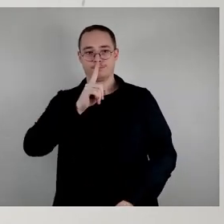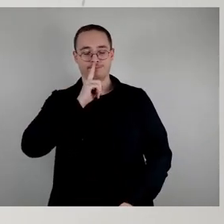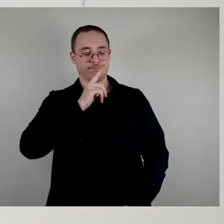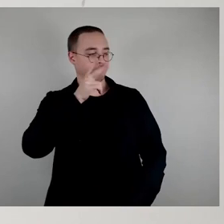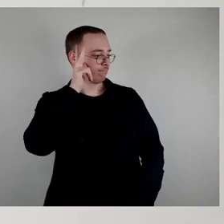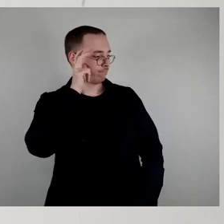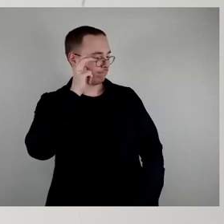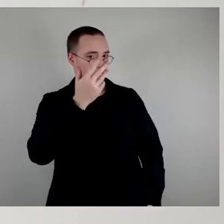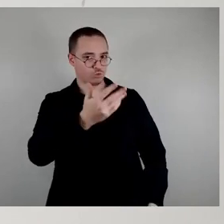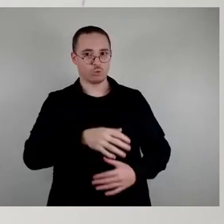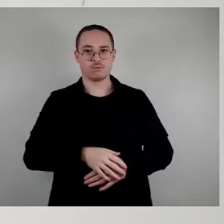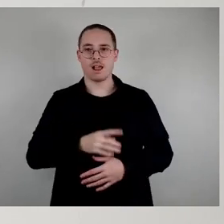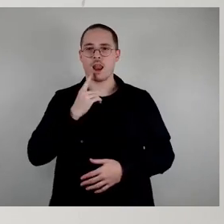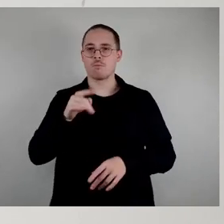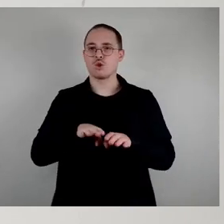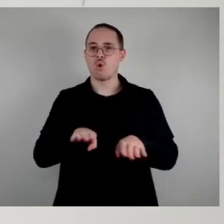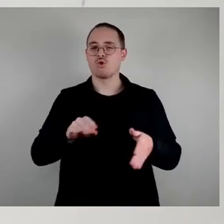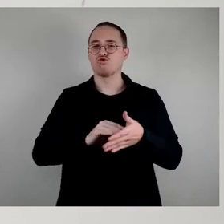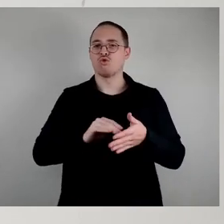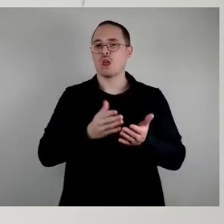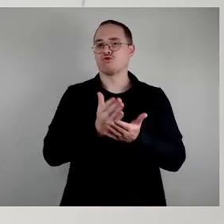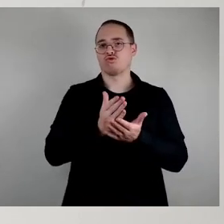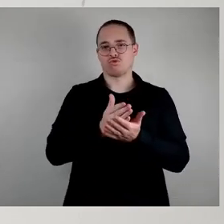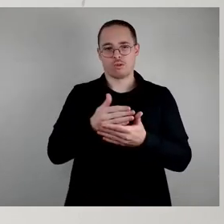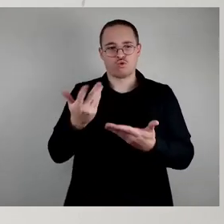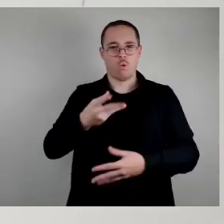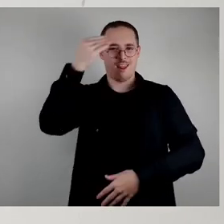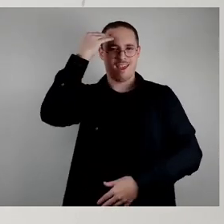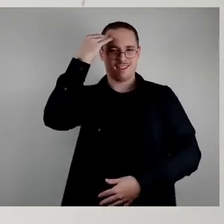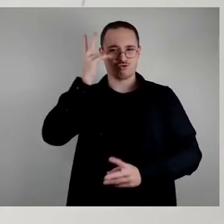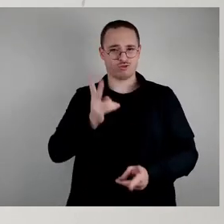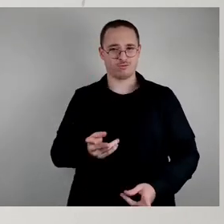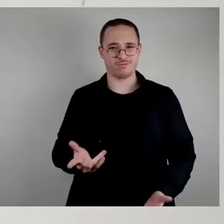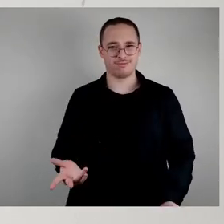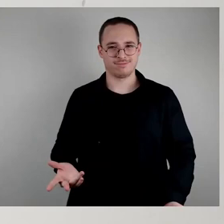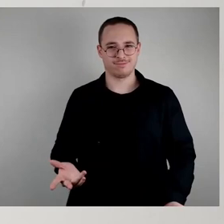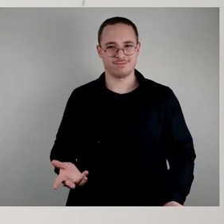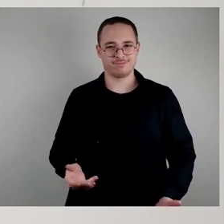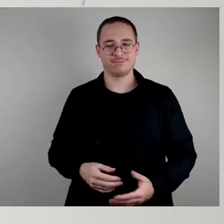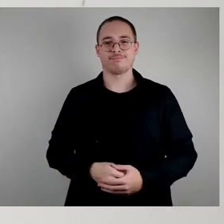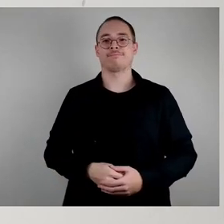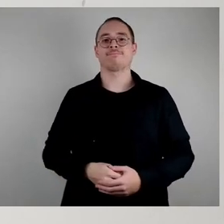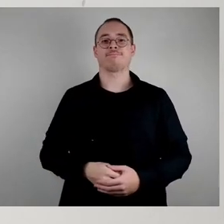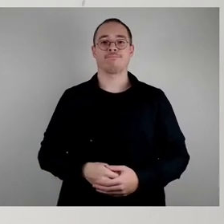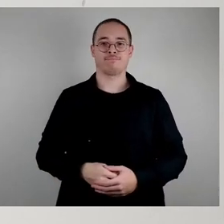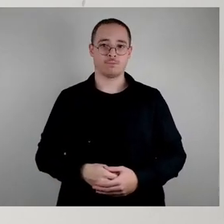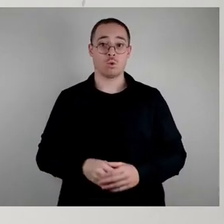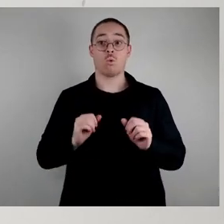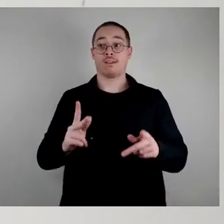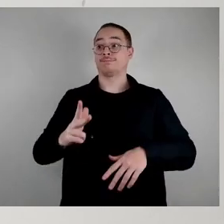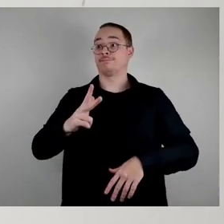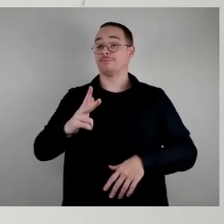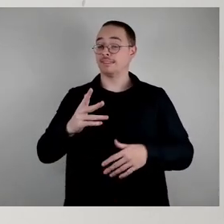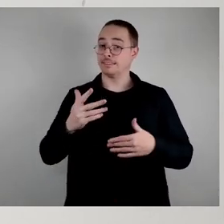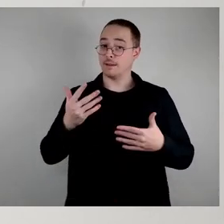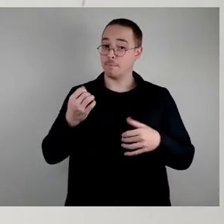in der Grundschule schon Bestandteil des Unterrichts. was wir auf jeden Fall machen werden ist, und